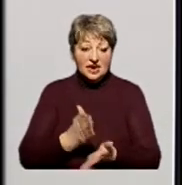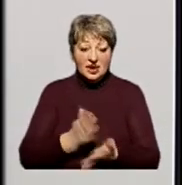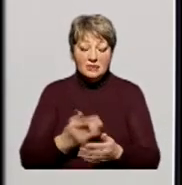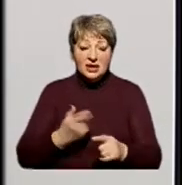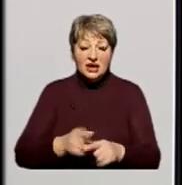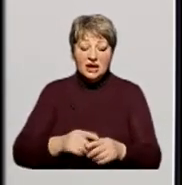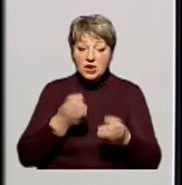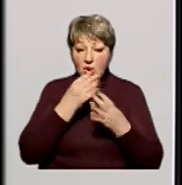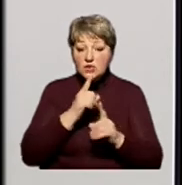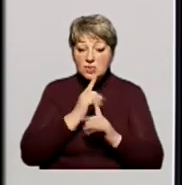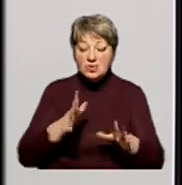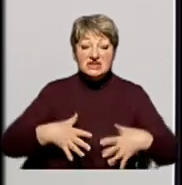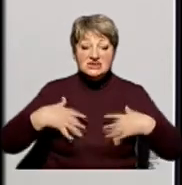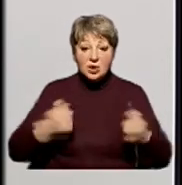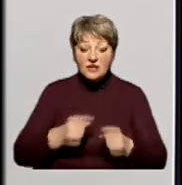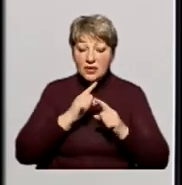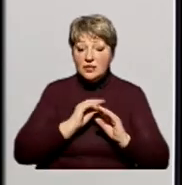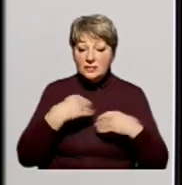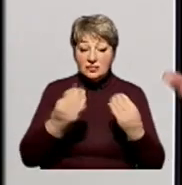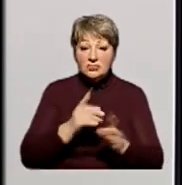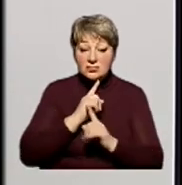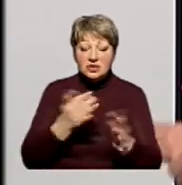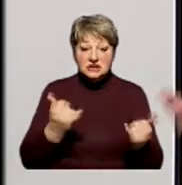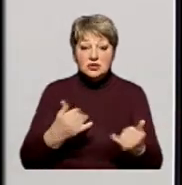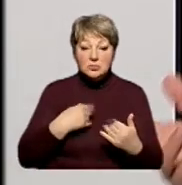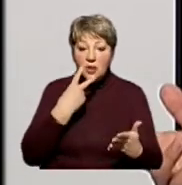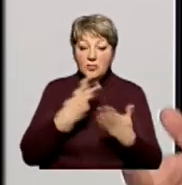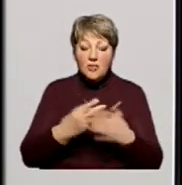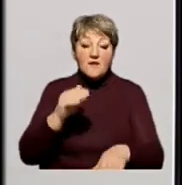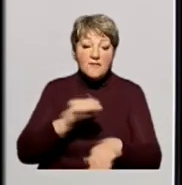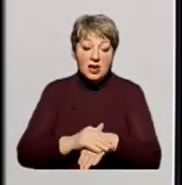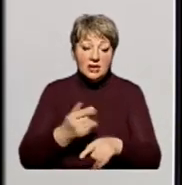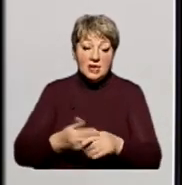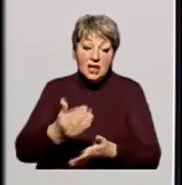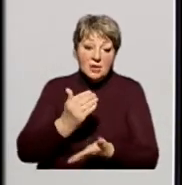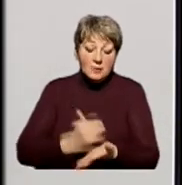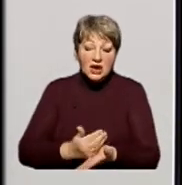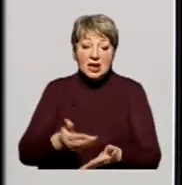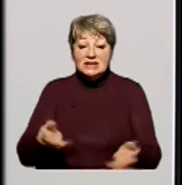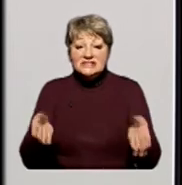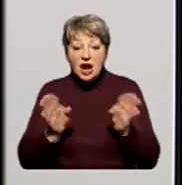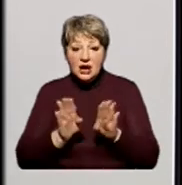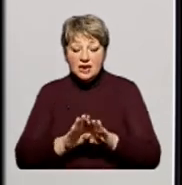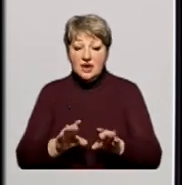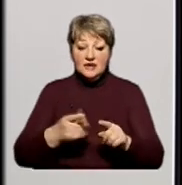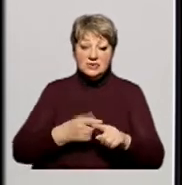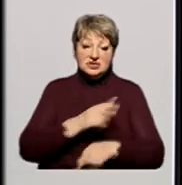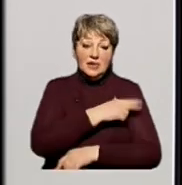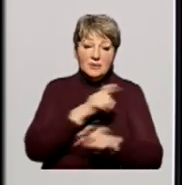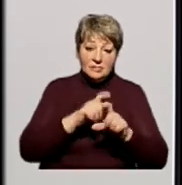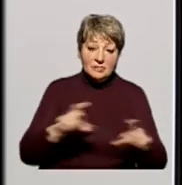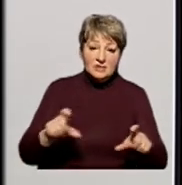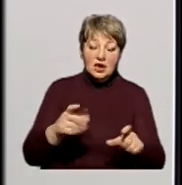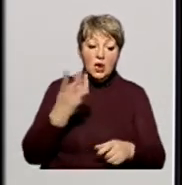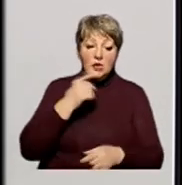українцям не принесе, і здоров'я це українцям не принесе. Сьогодні ми це бачимо в наслідки цього, коли закриваються ФАПи, коли закриваються